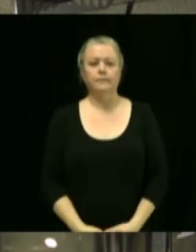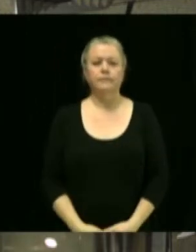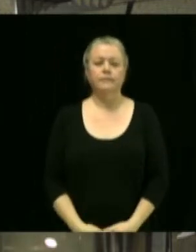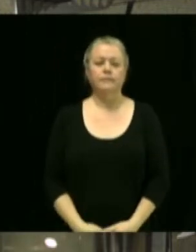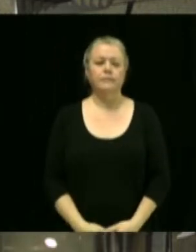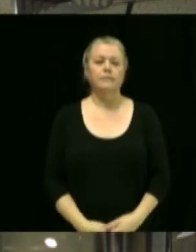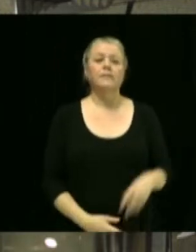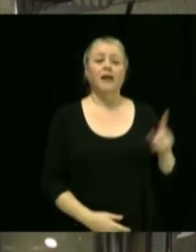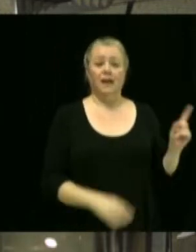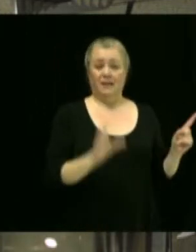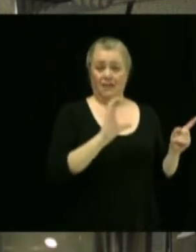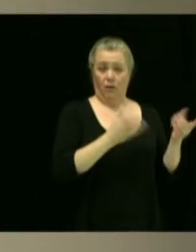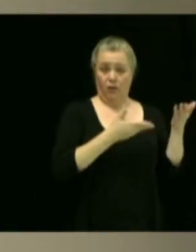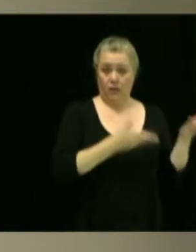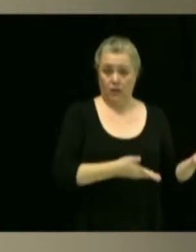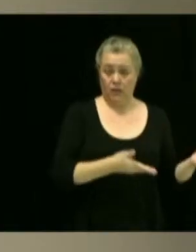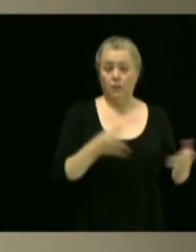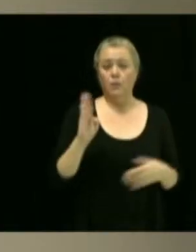'organigramme. Caroline, Benoît.